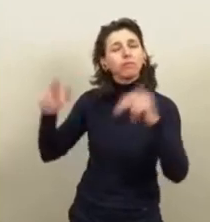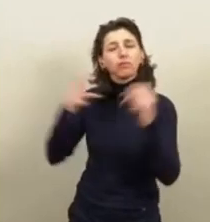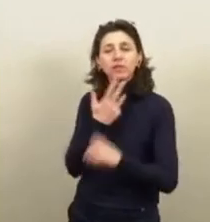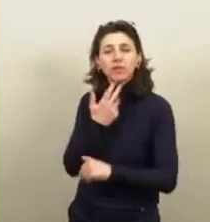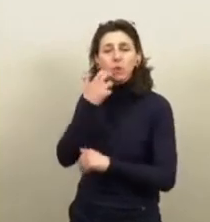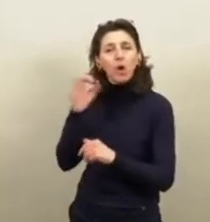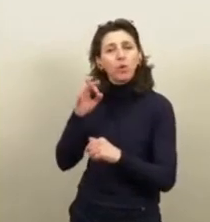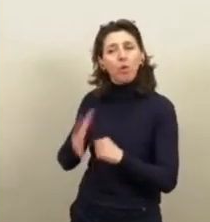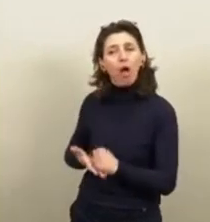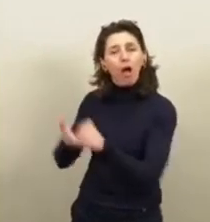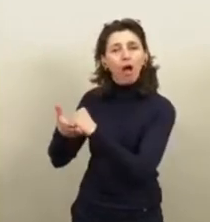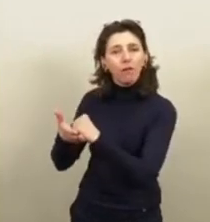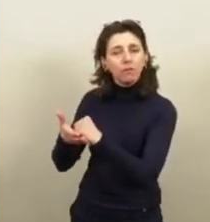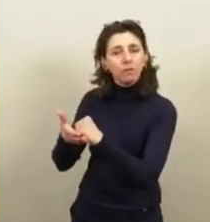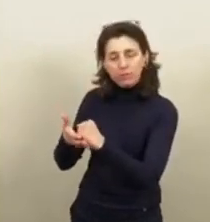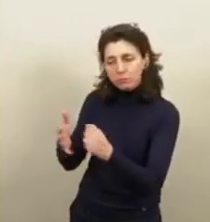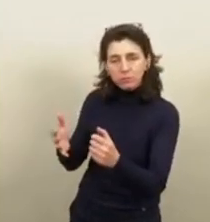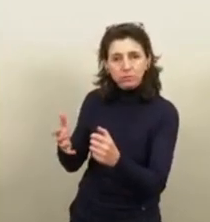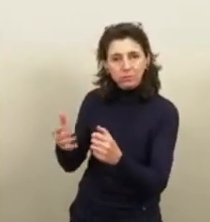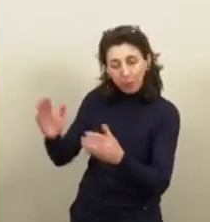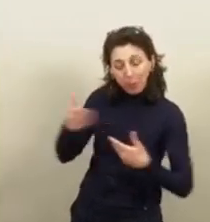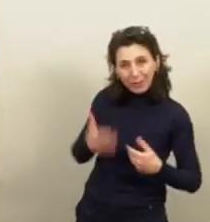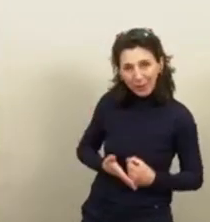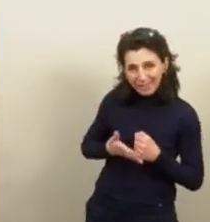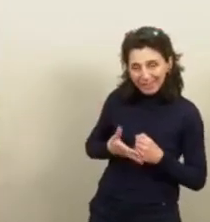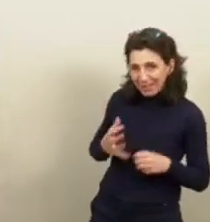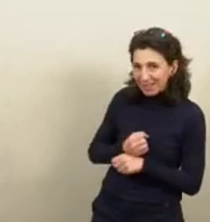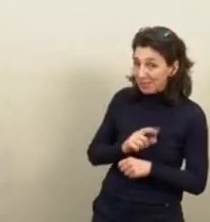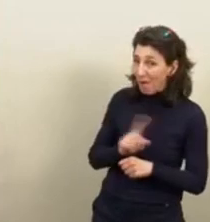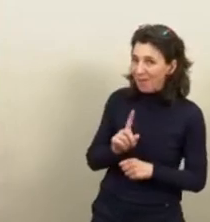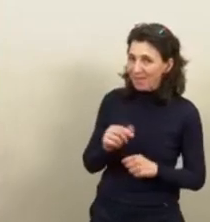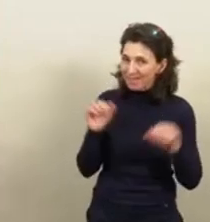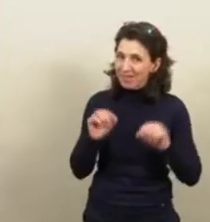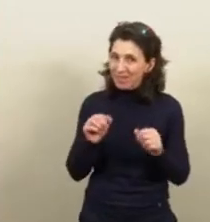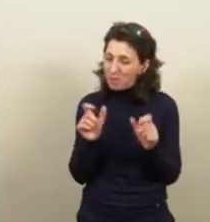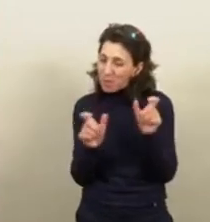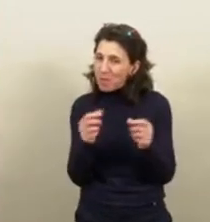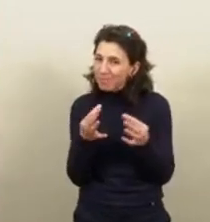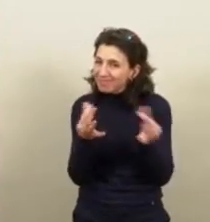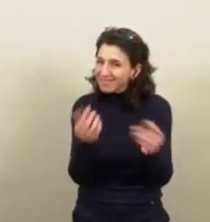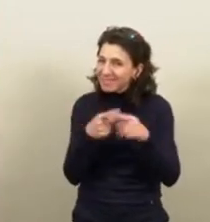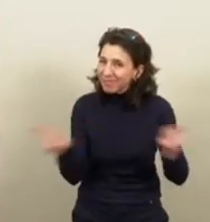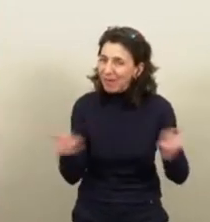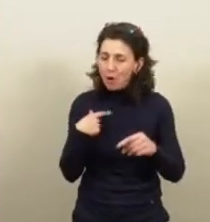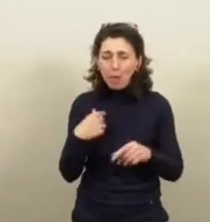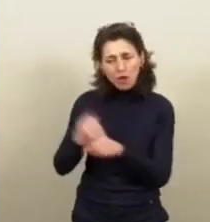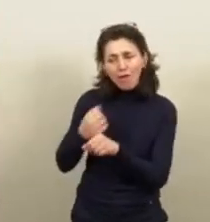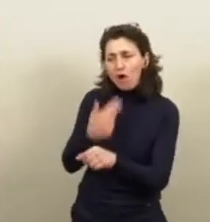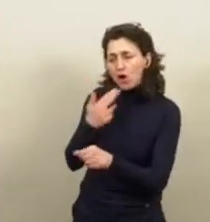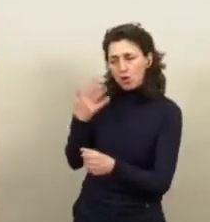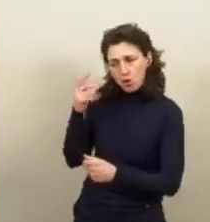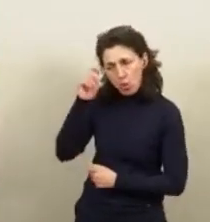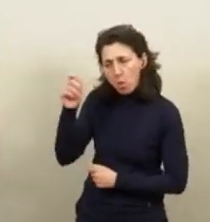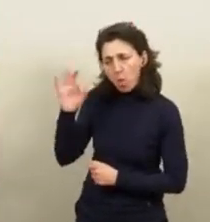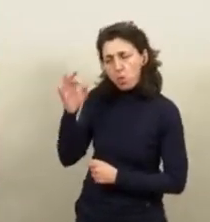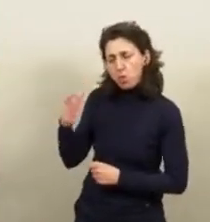ce qui n pas soutenir ces propositions. On est bien d'accord. Vous saluez la qualité du travail et vous vous engagez à étudier la mise en œuvre des